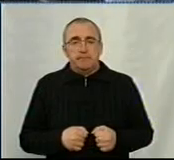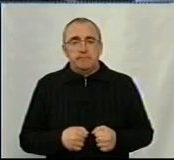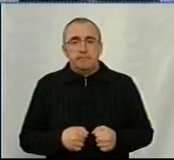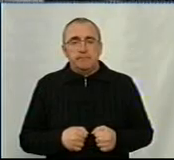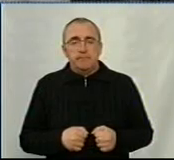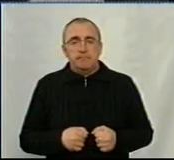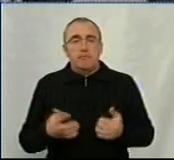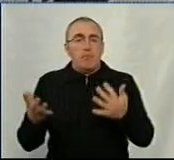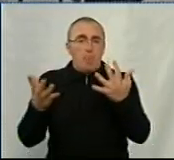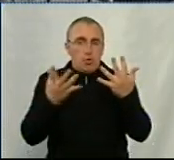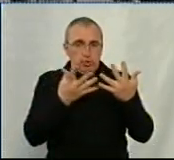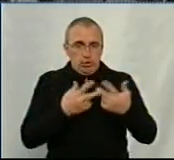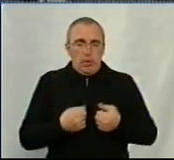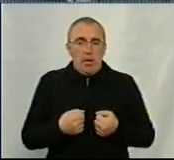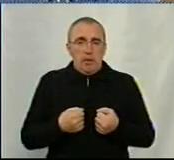Позвитали.